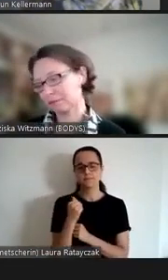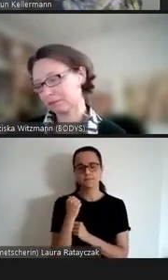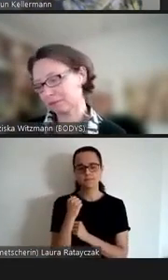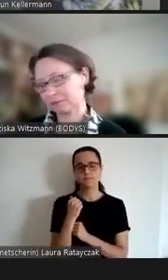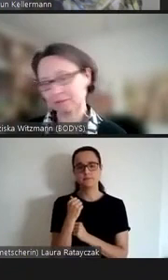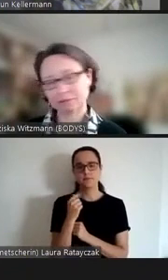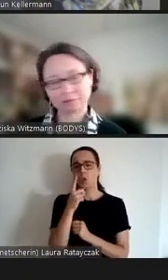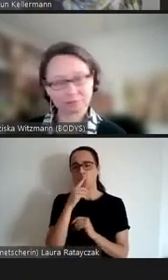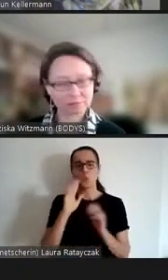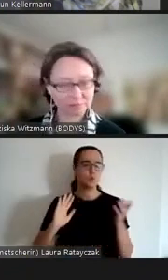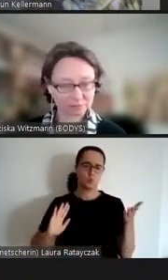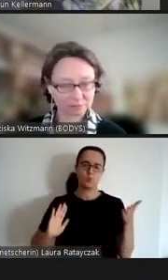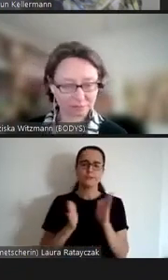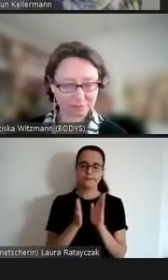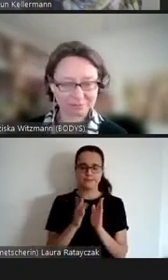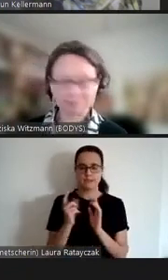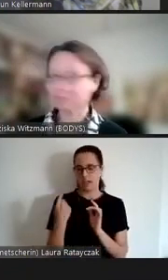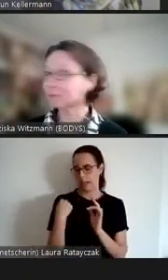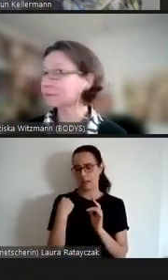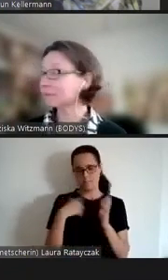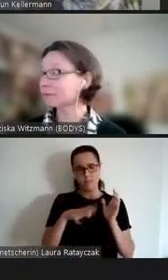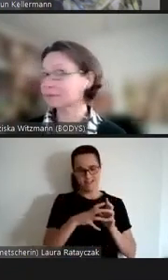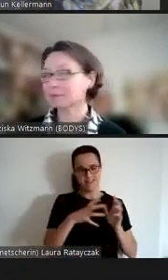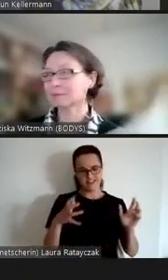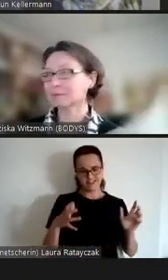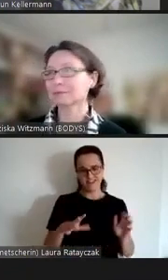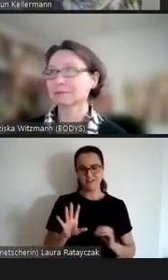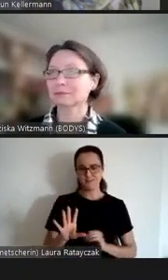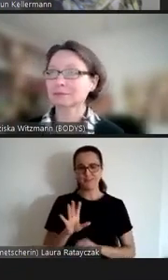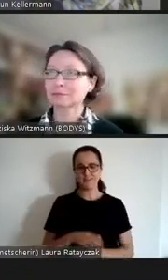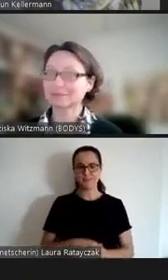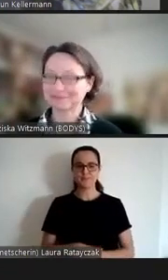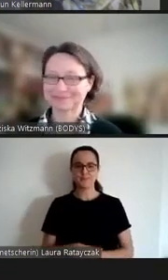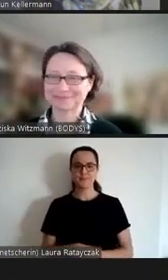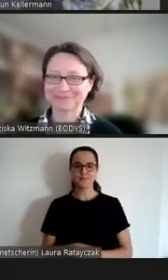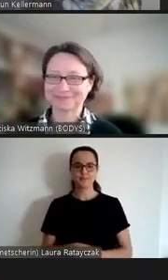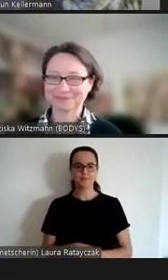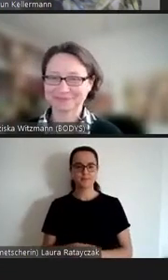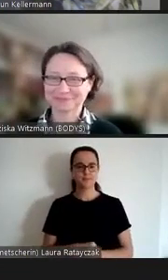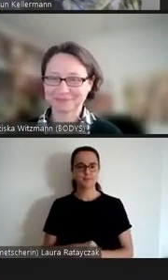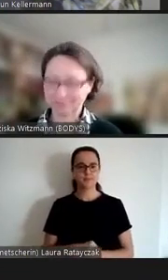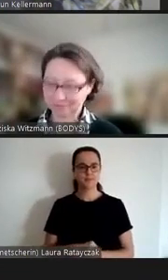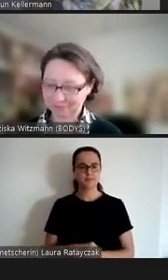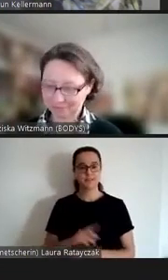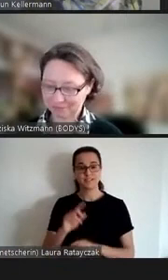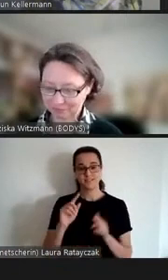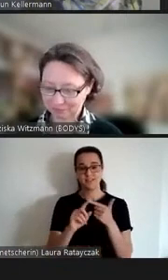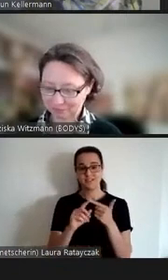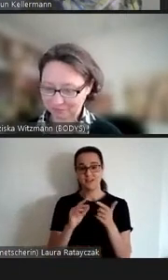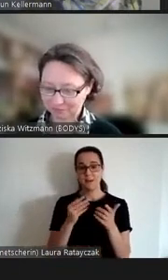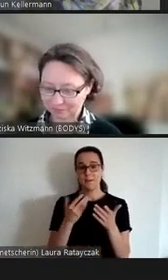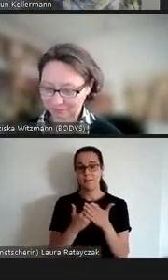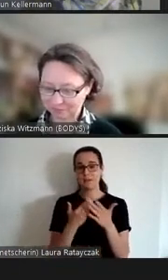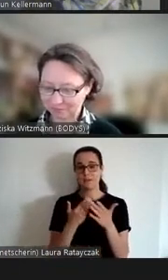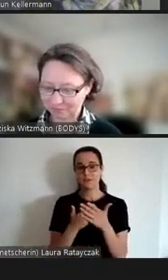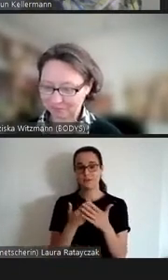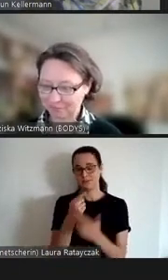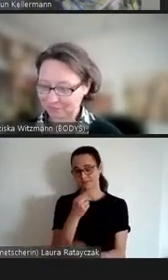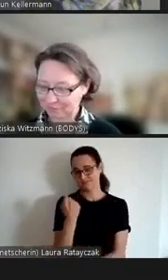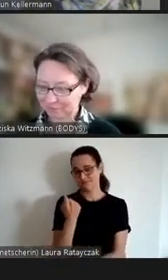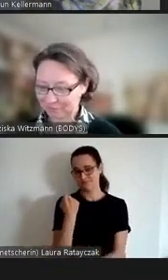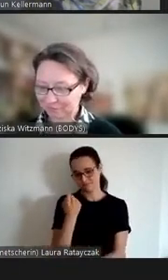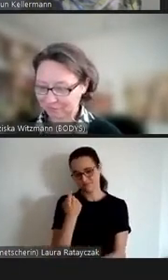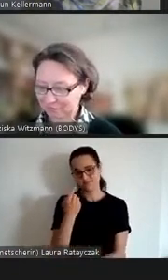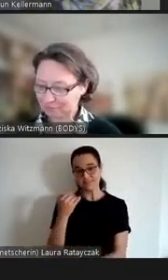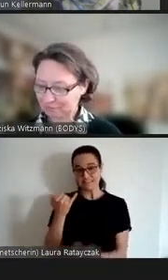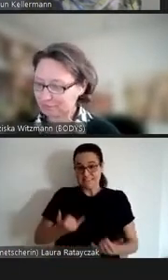wesentlich kürzer denn sie haben ja schon so lange zugehört Das zweite Beispiel stand aus